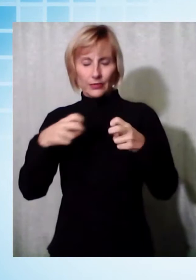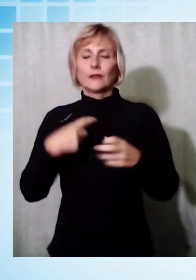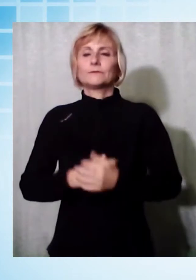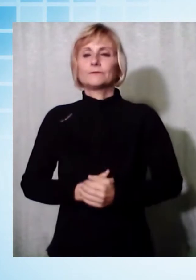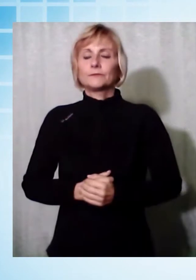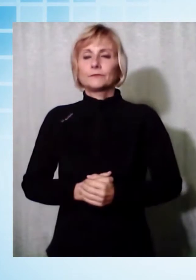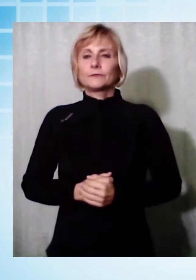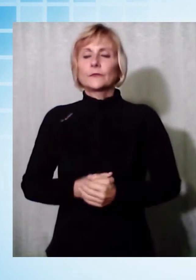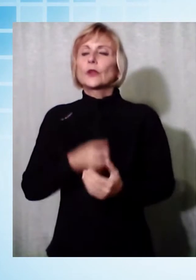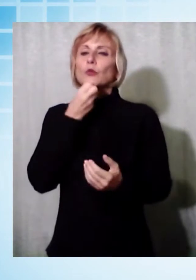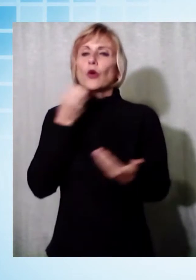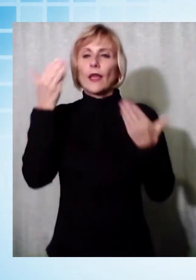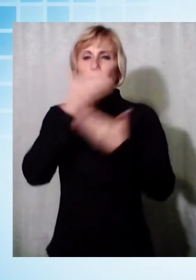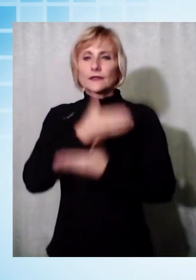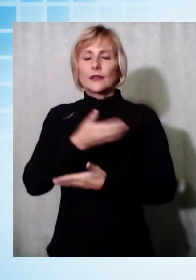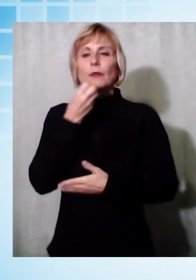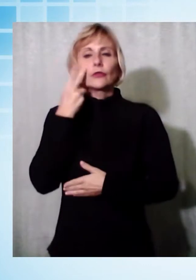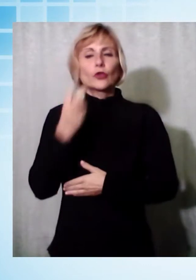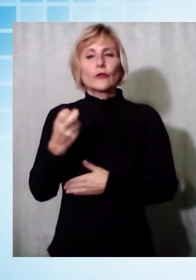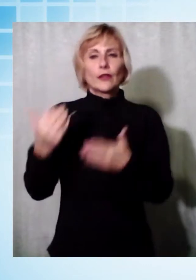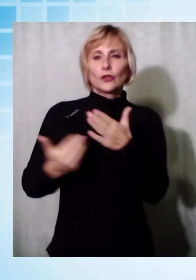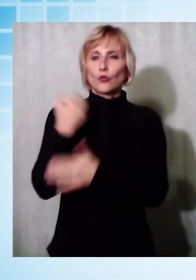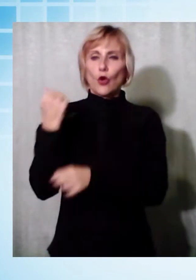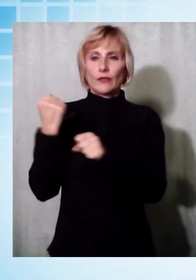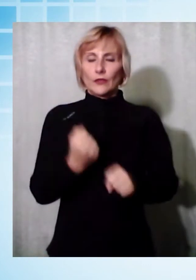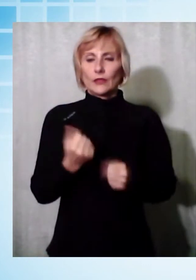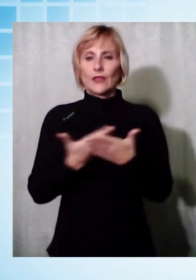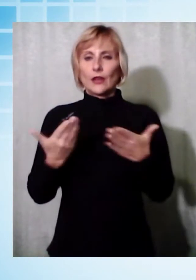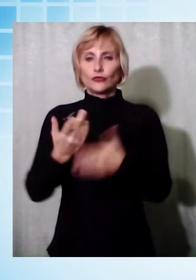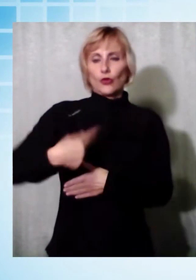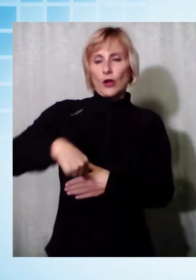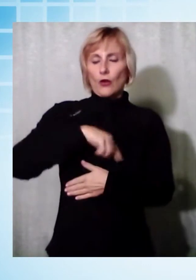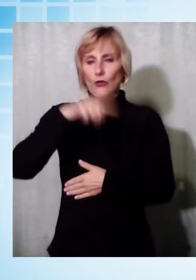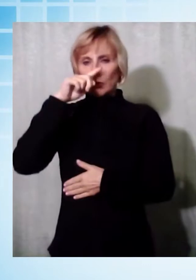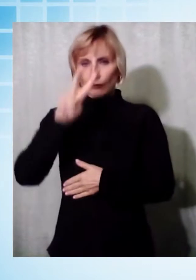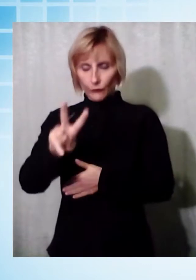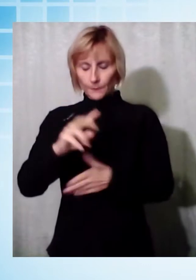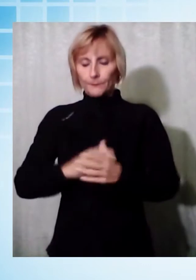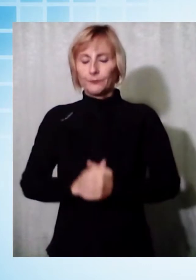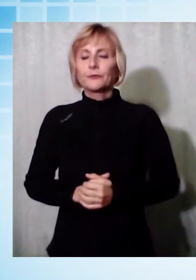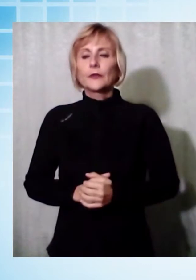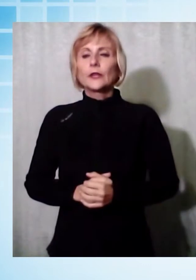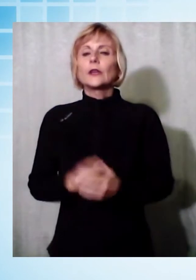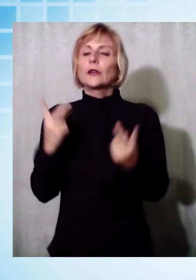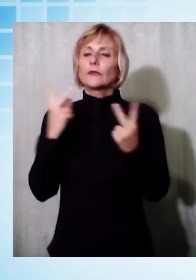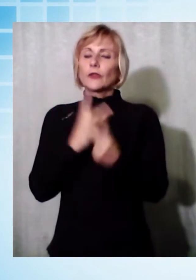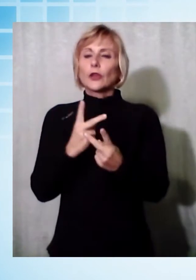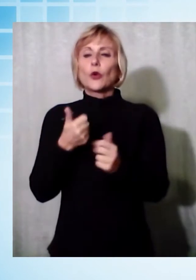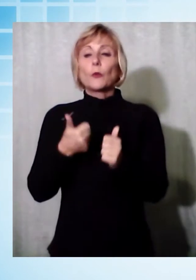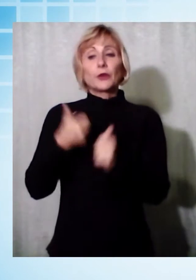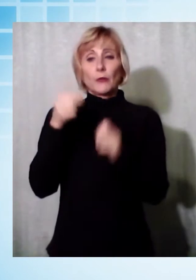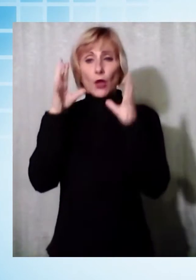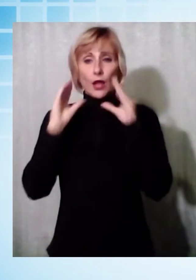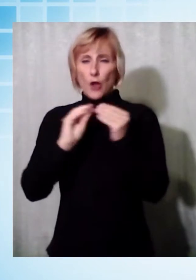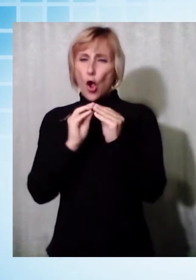Buonasera, ben trovati a questa nuova edizione del TG Noi, la cronaca in primo piano con un'operazione dei carabinieri che ha portato a